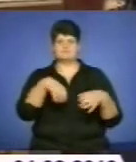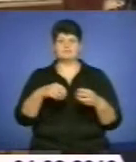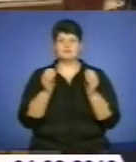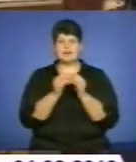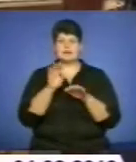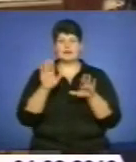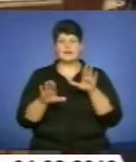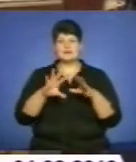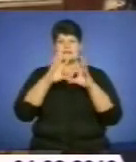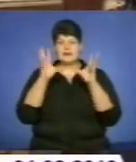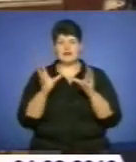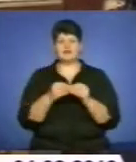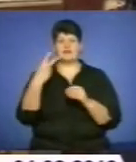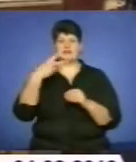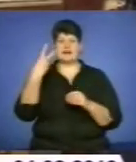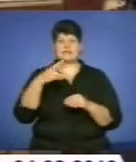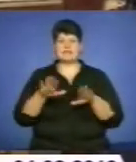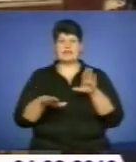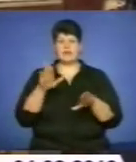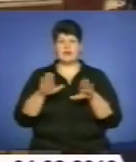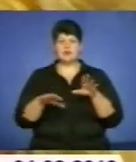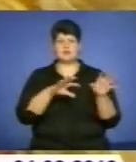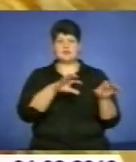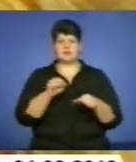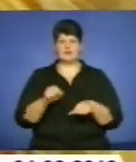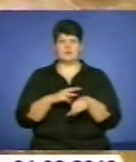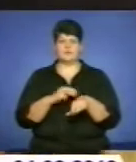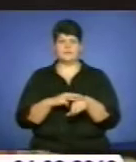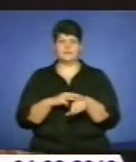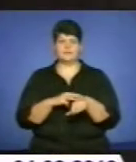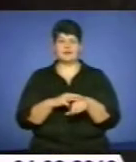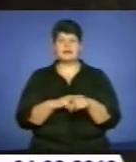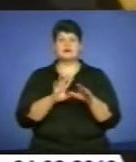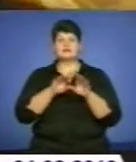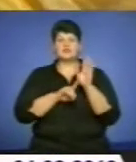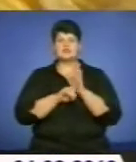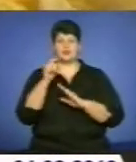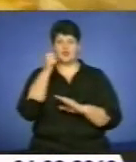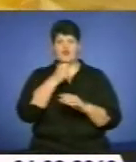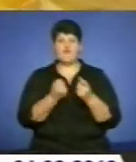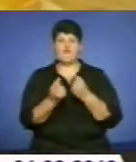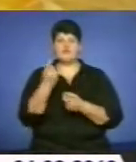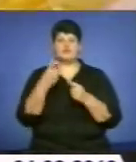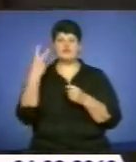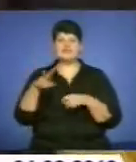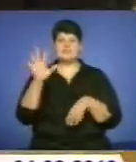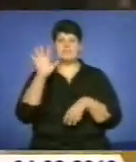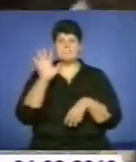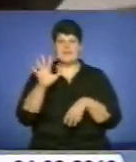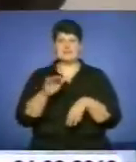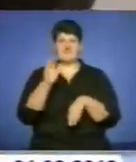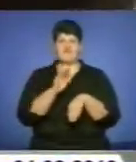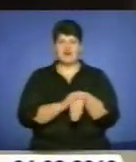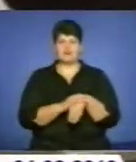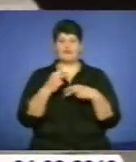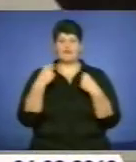Тобто в загальної кількості 20 кілограмів було вилучено працівниками міліції. Загалом з початку року на Тернопільщині виявлено 25 фактів збуту наркотичних